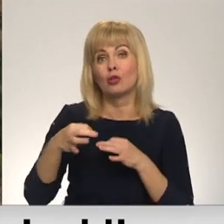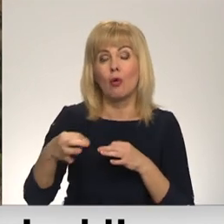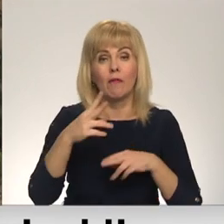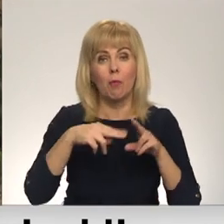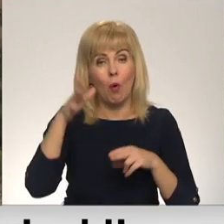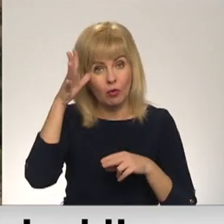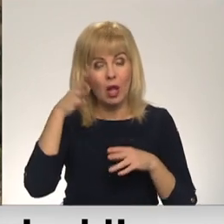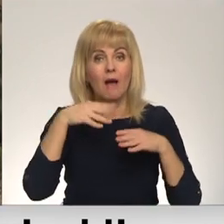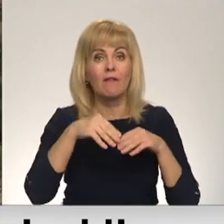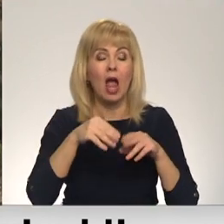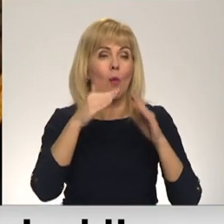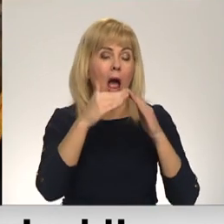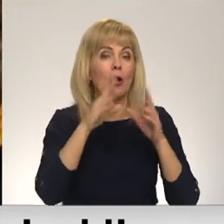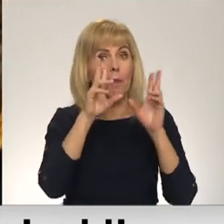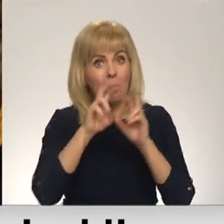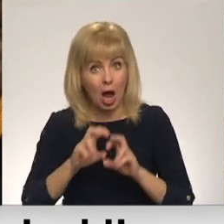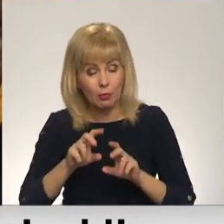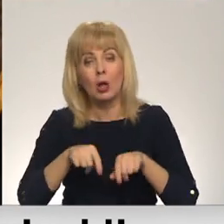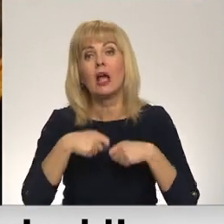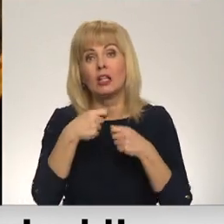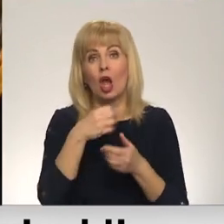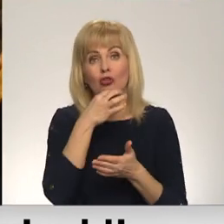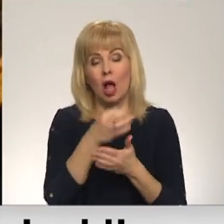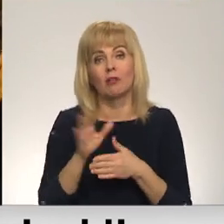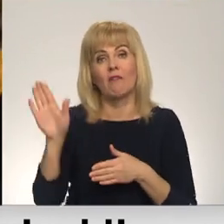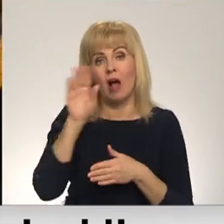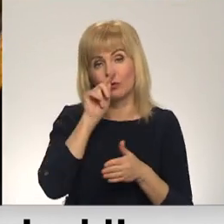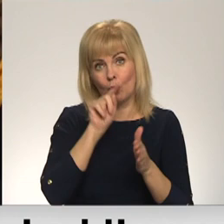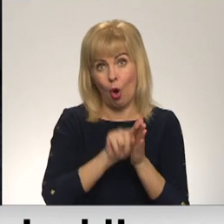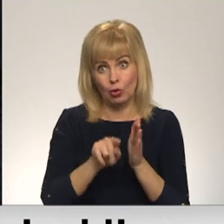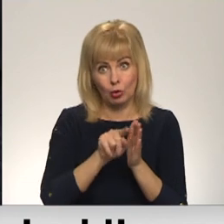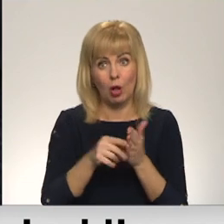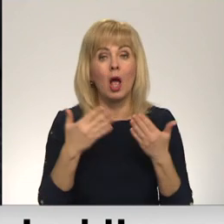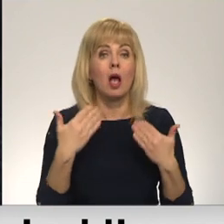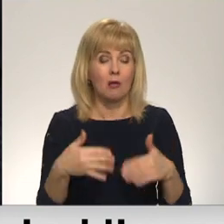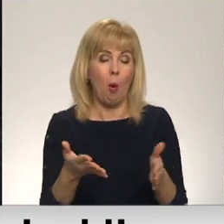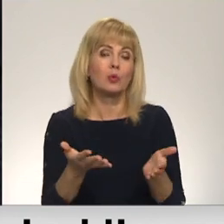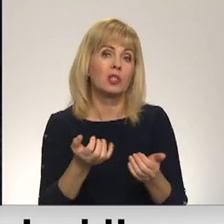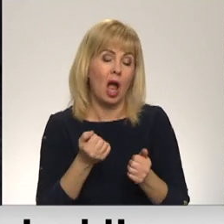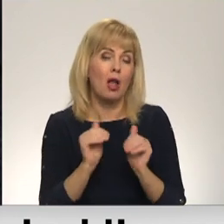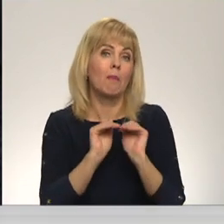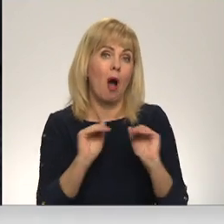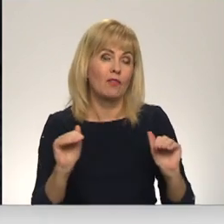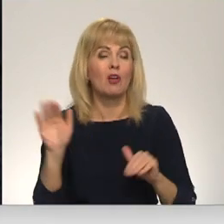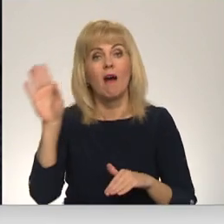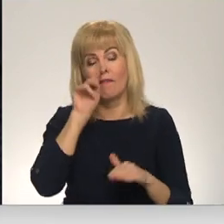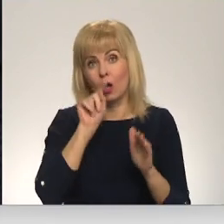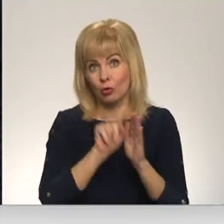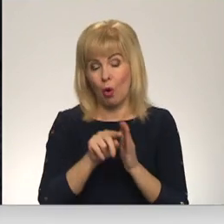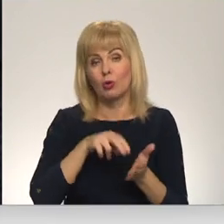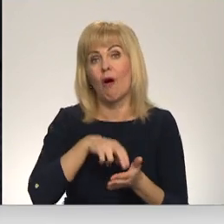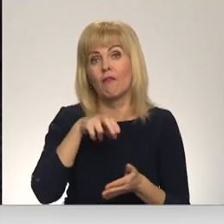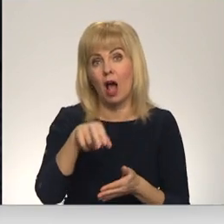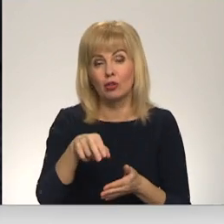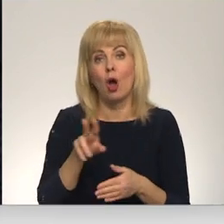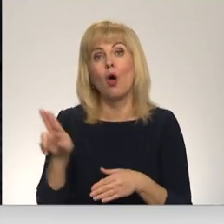veikusi trīsēku apsekošanu un sniegusi atbildu valsts kontrolē. Jā, mēs saņēmām oficiāli valsts kontrolas vēstulu